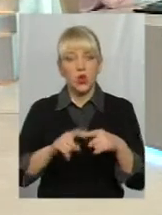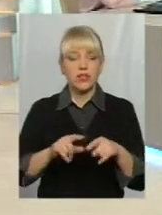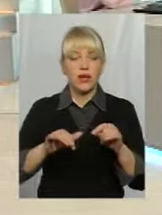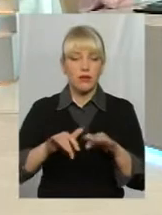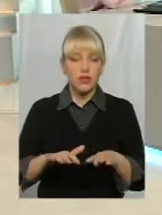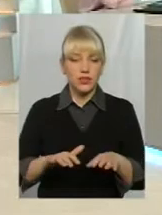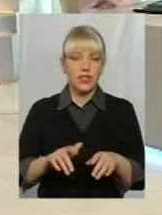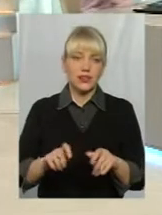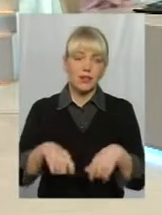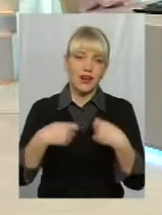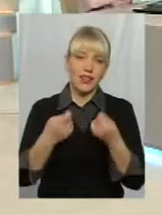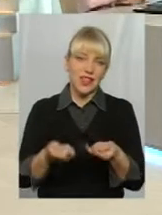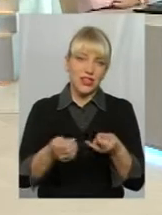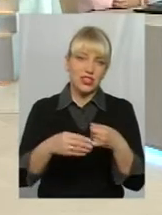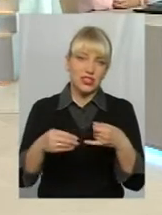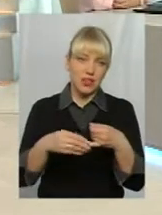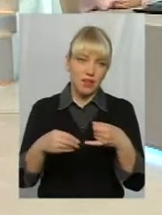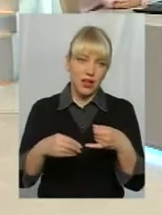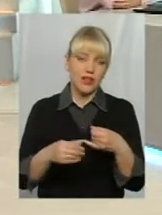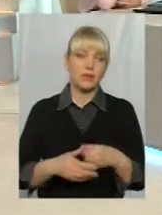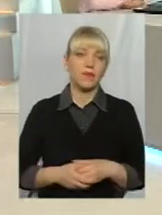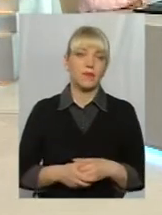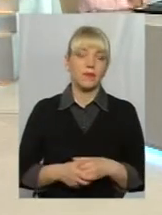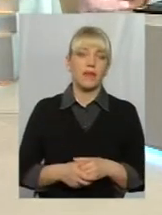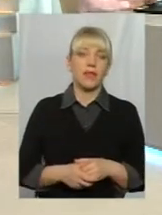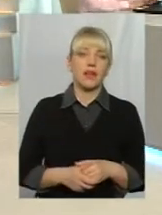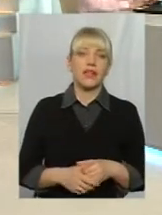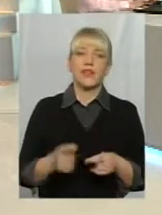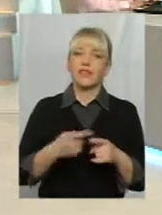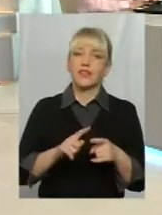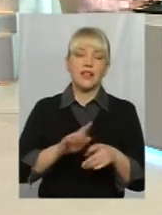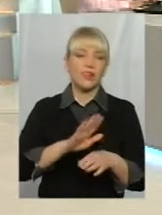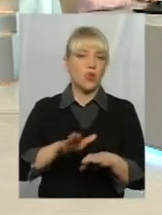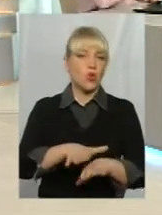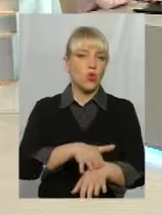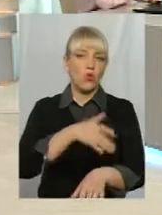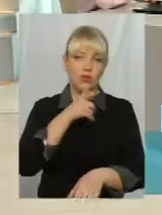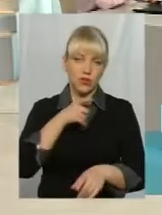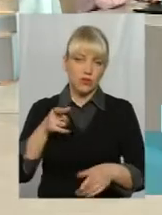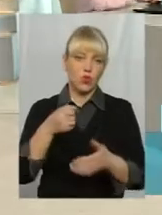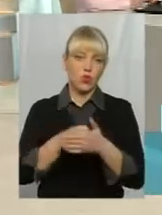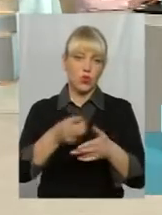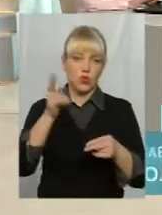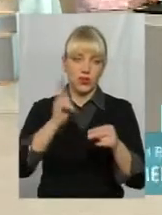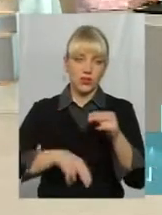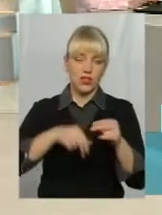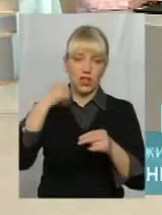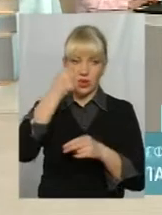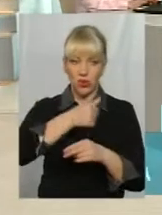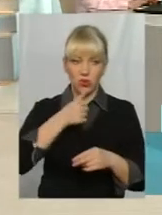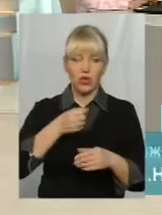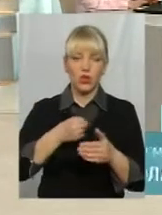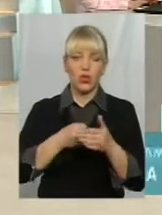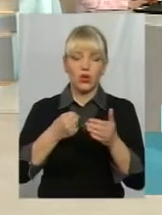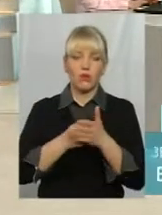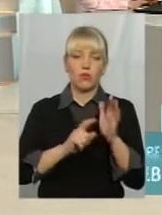власність поза межами, від держави в комунальну власність? Він не є довготривалим. До кінця року? До кінця, навіть до початку